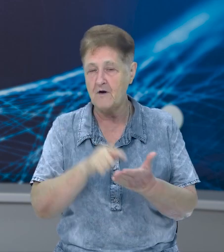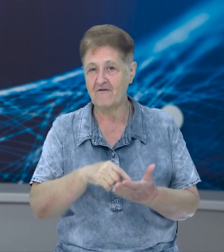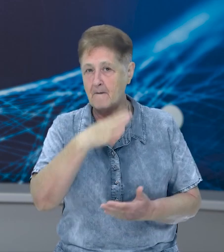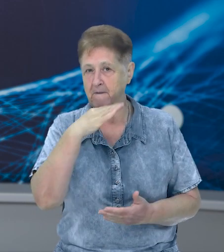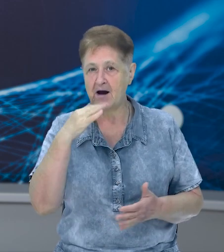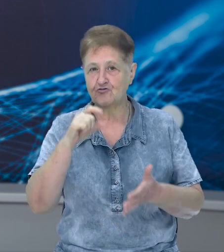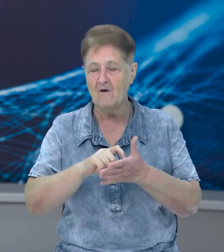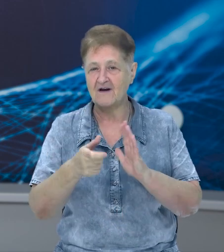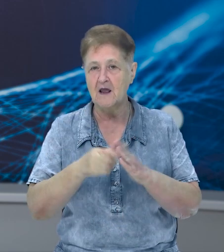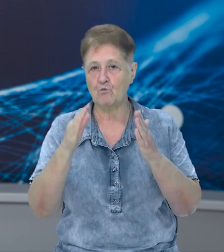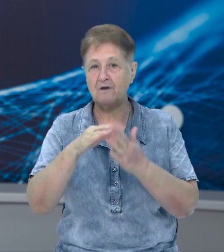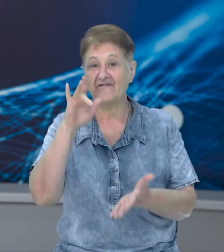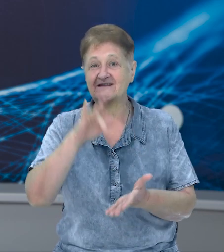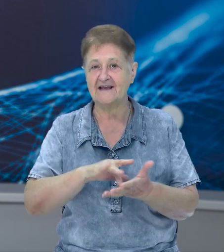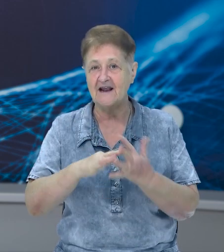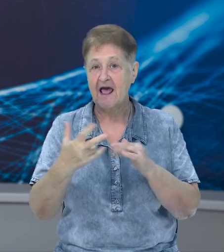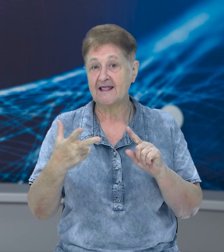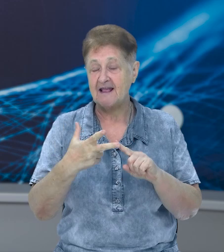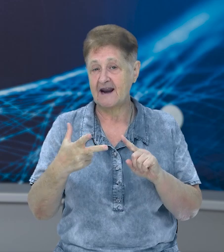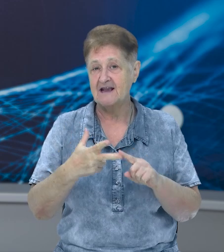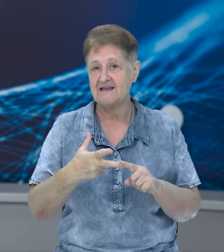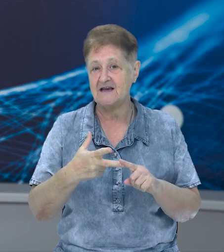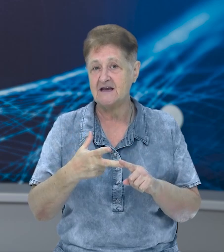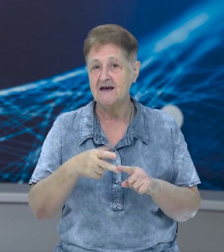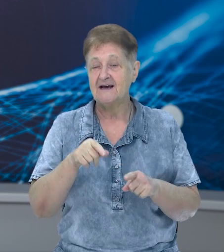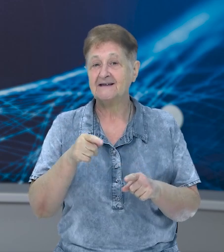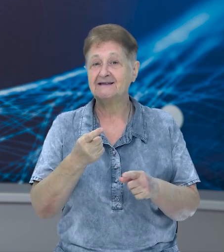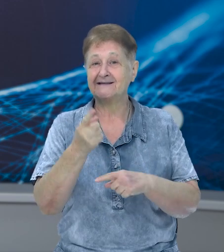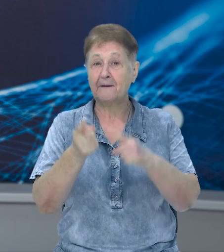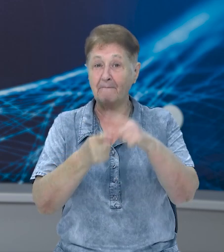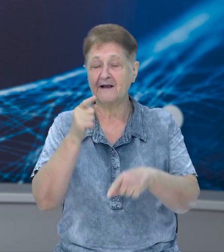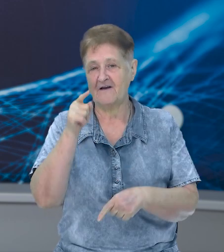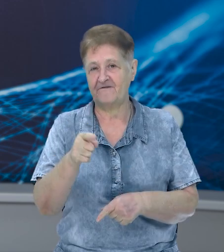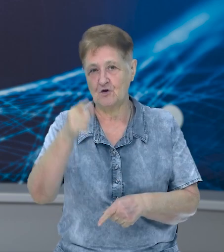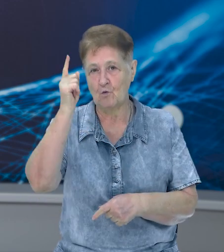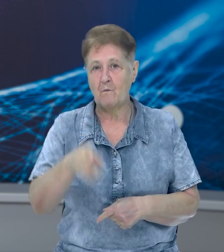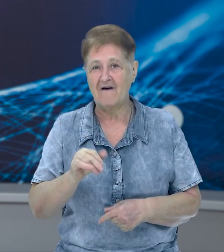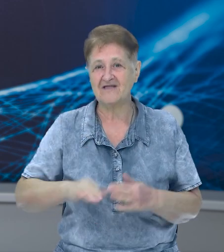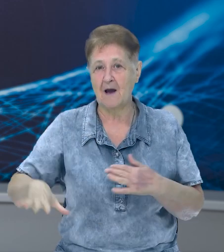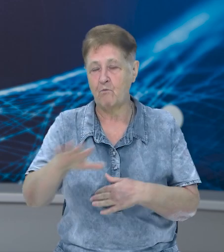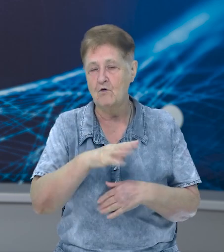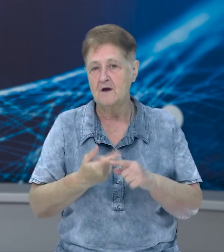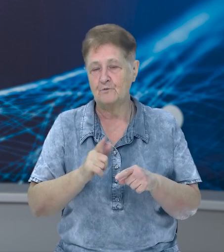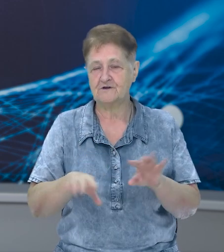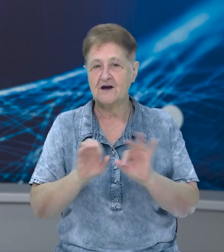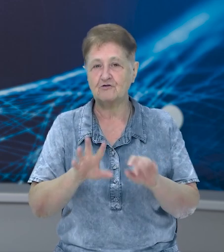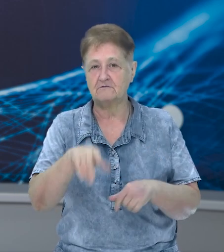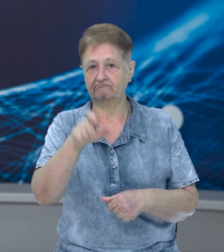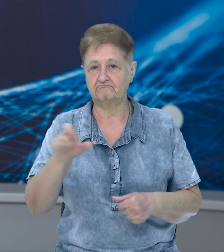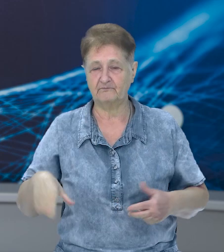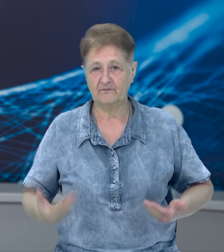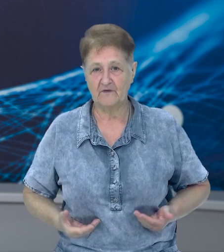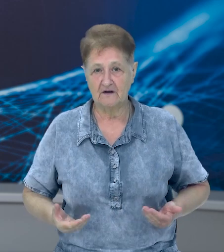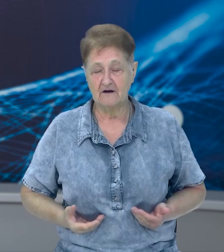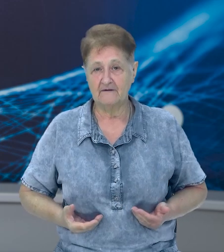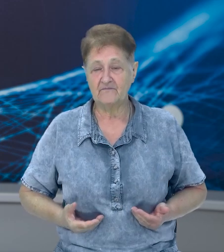багатоквартирний будинок в центрі села. Третій Шахет збили, він впав на полі поруч. Про це Суспільному розповіли мешканці будинку.